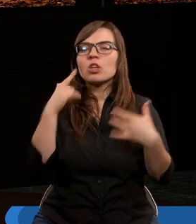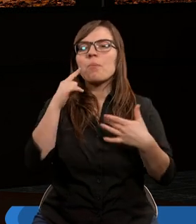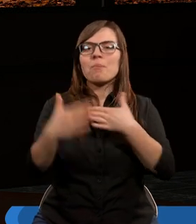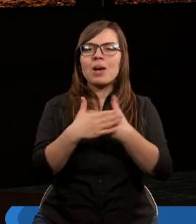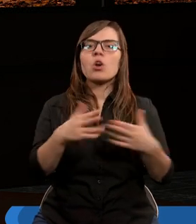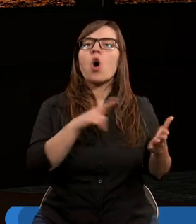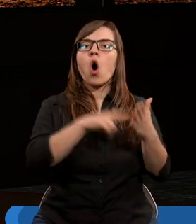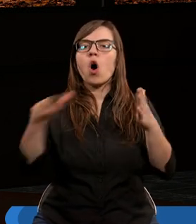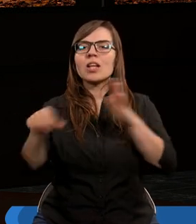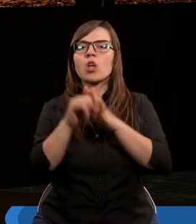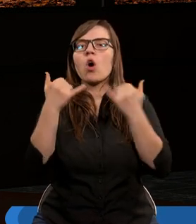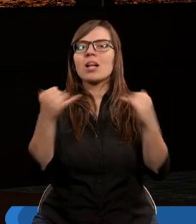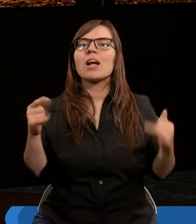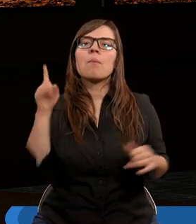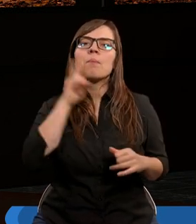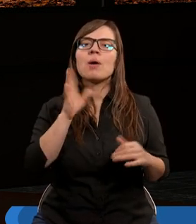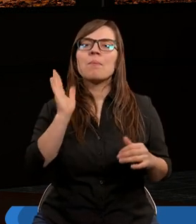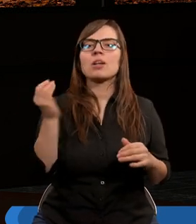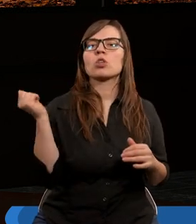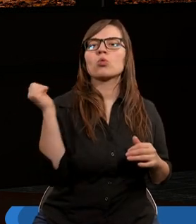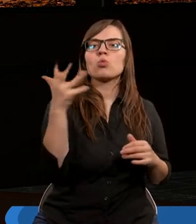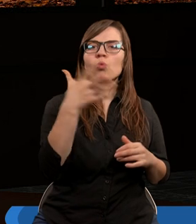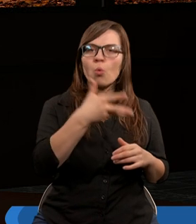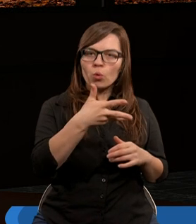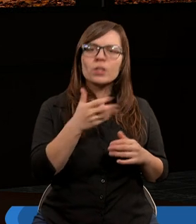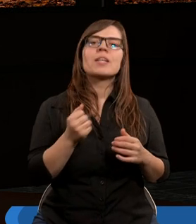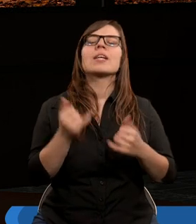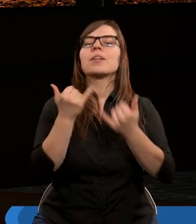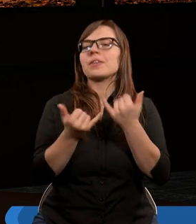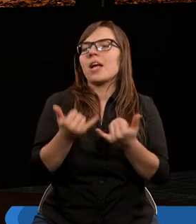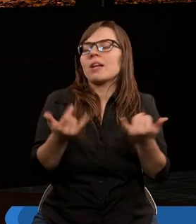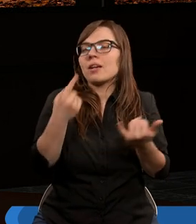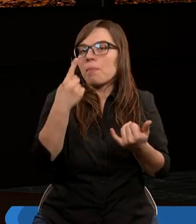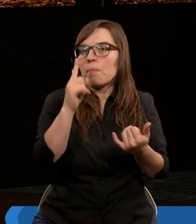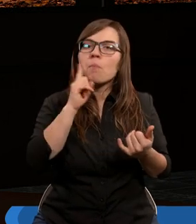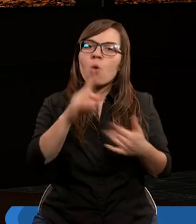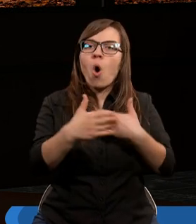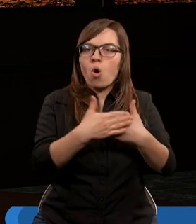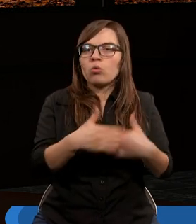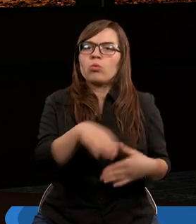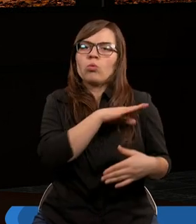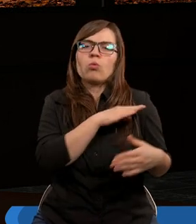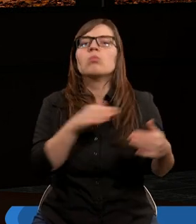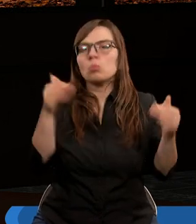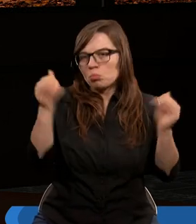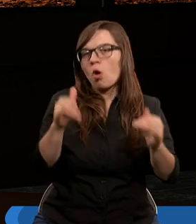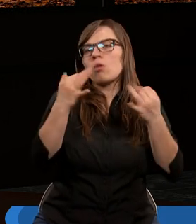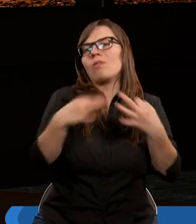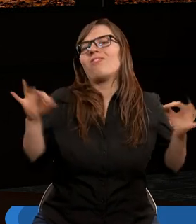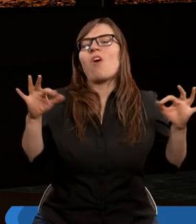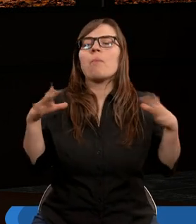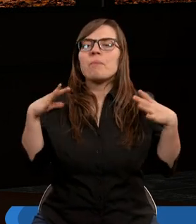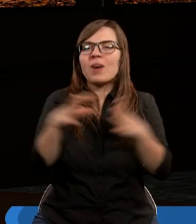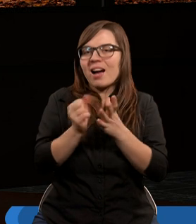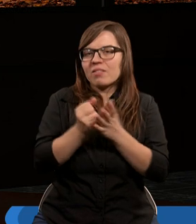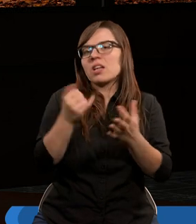męża odejdzie do innego mężczyzny, będzie cudzołożnicą. Jeśli jednak mąż umrze, wolna jest od prawa i